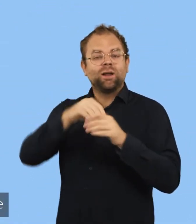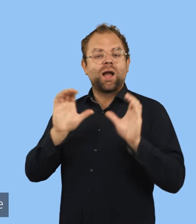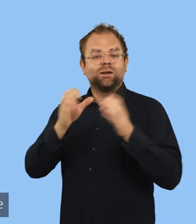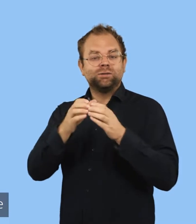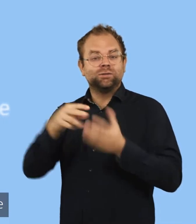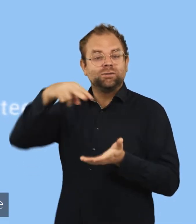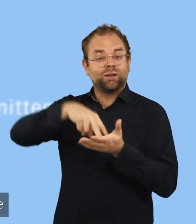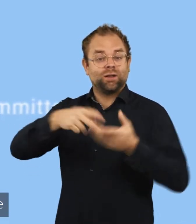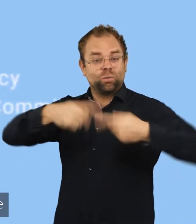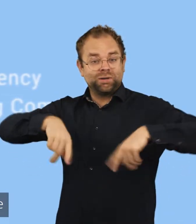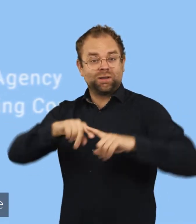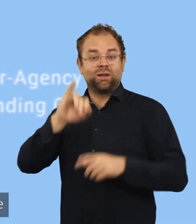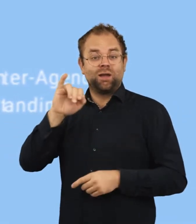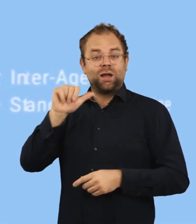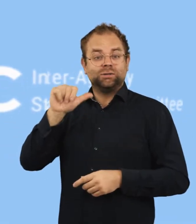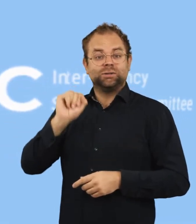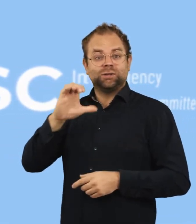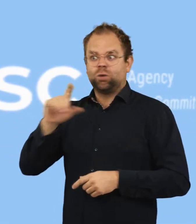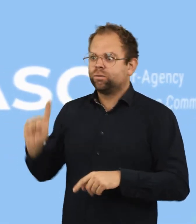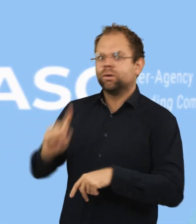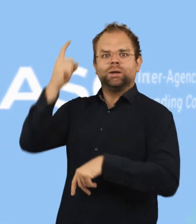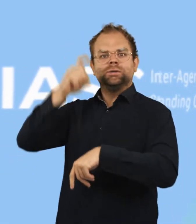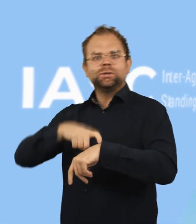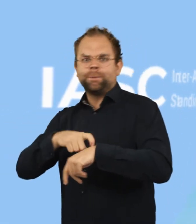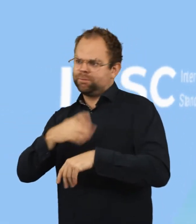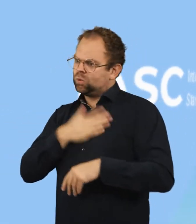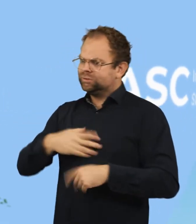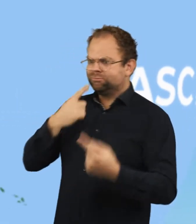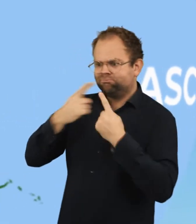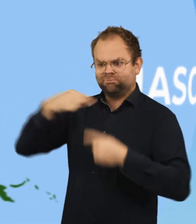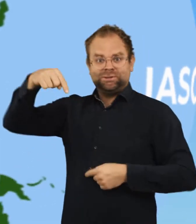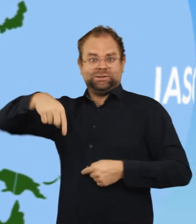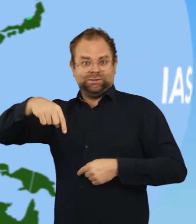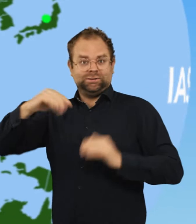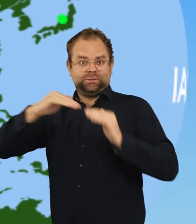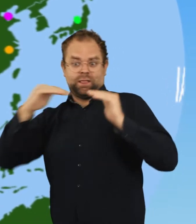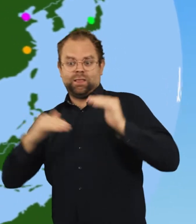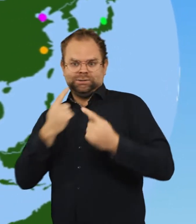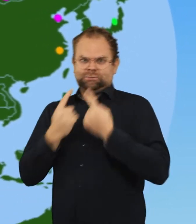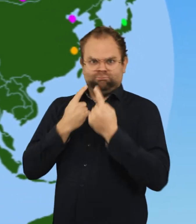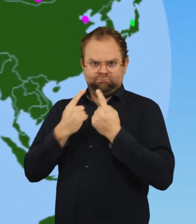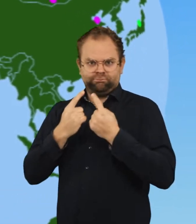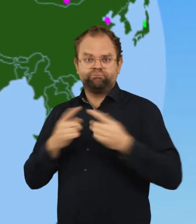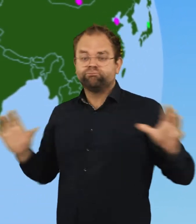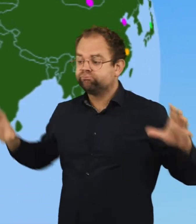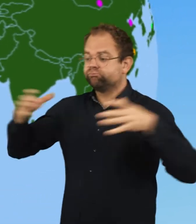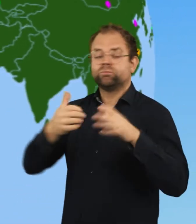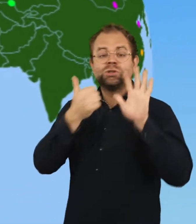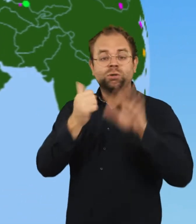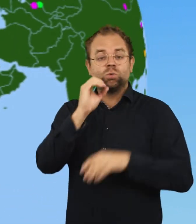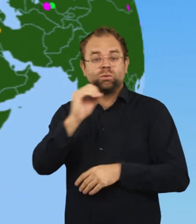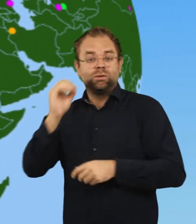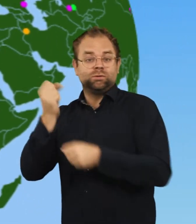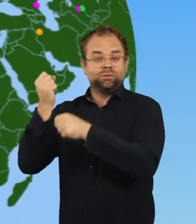Interagency Standing Committee ha aperto una nuova strada nell'affrontare queste disuguaglianze. Ha predisposto insieme a 600